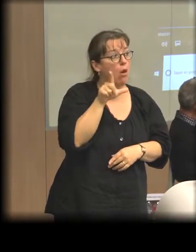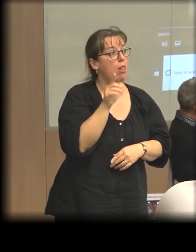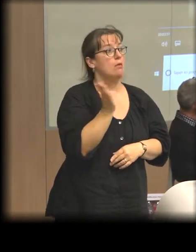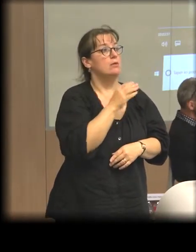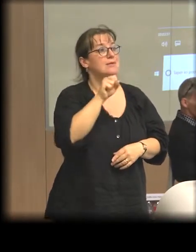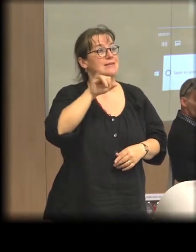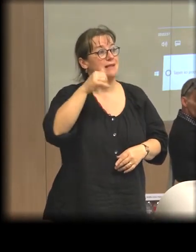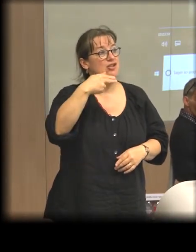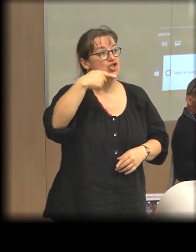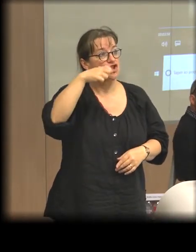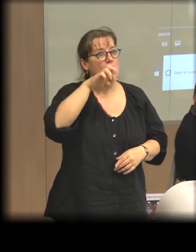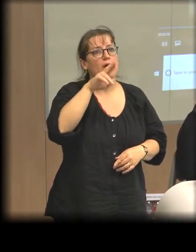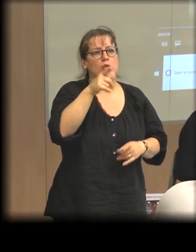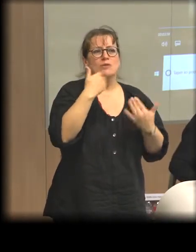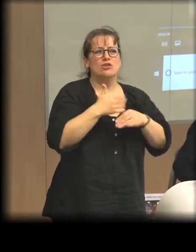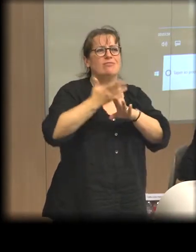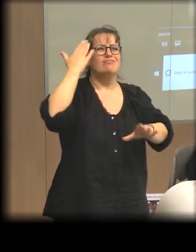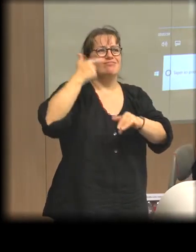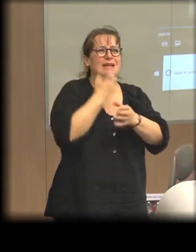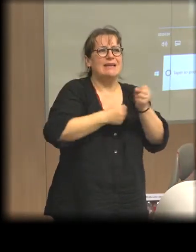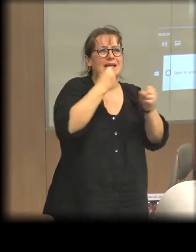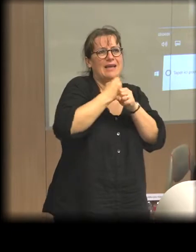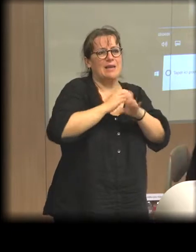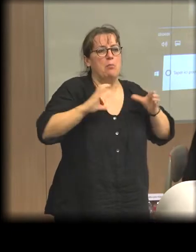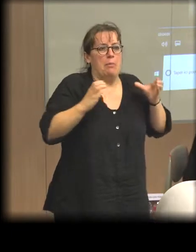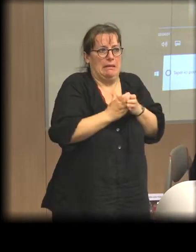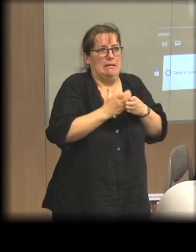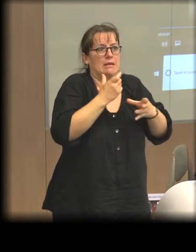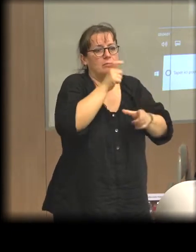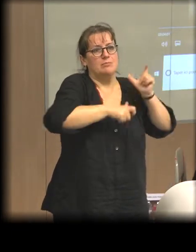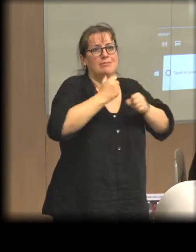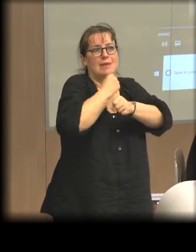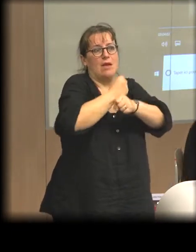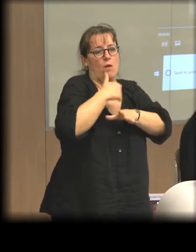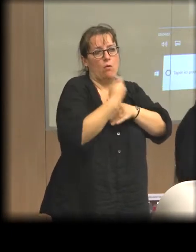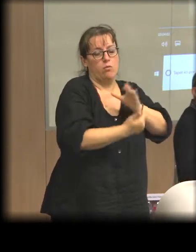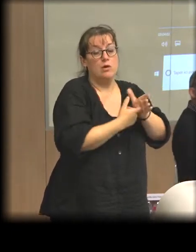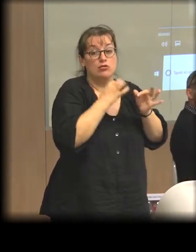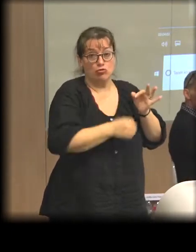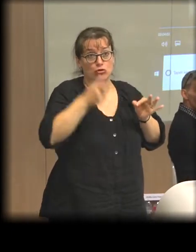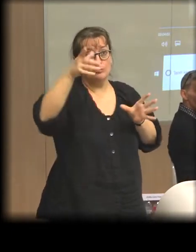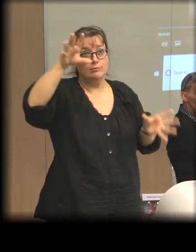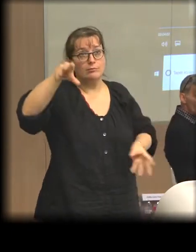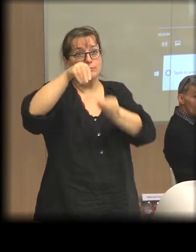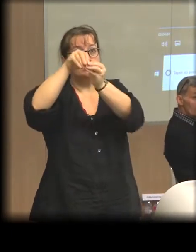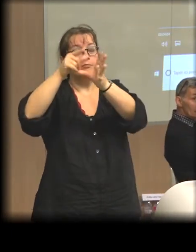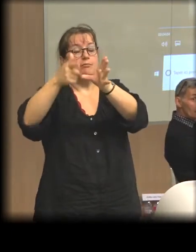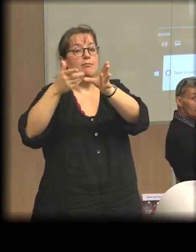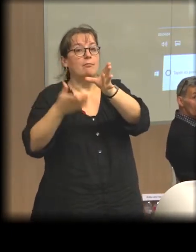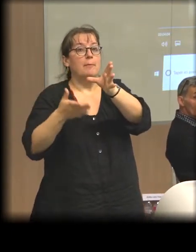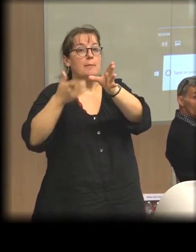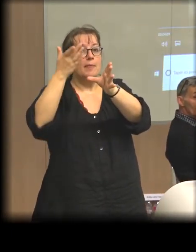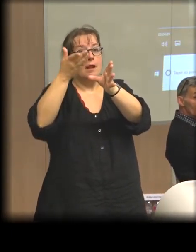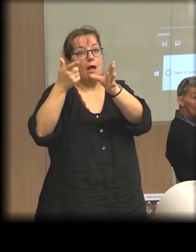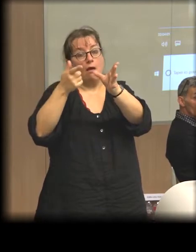créateurs du Parti des travailleurs et qui va devenir pendant l'ensemble des gouvernements du PT le